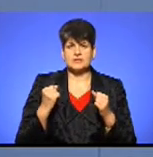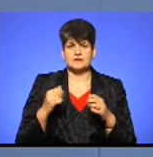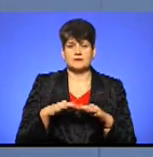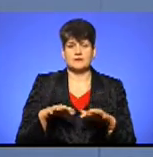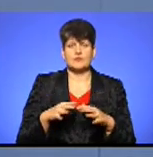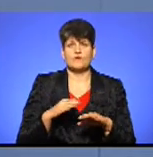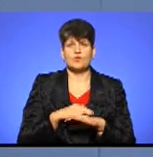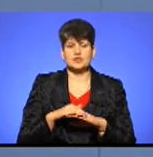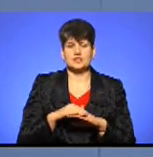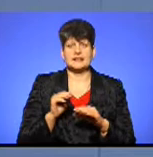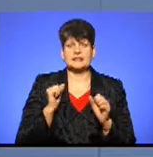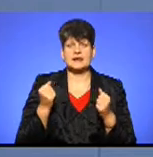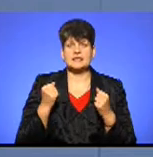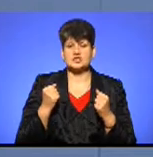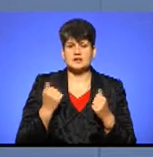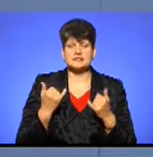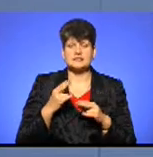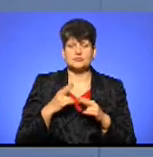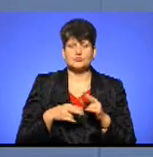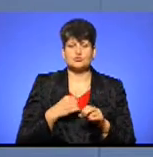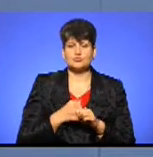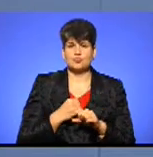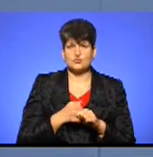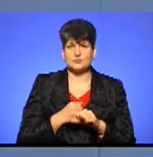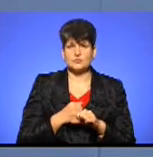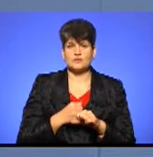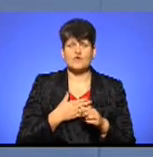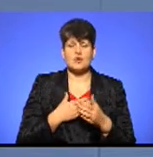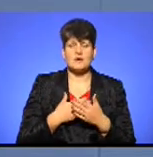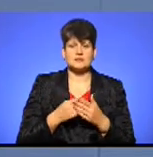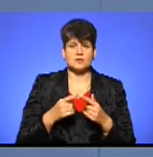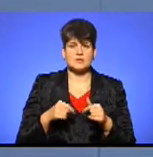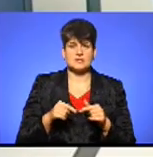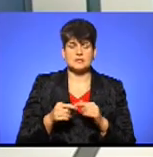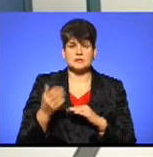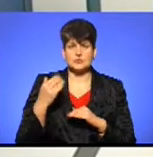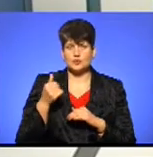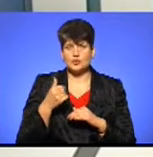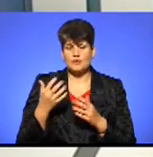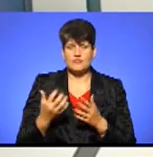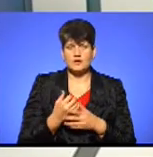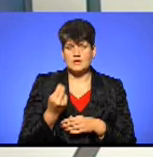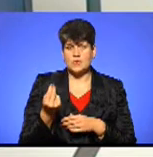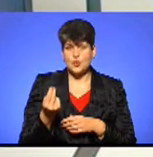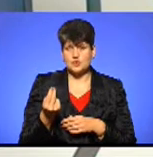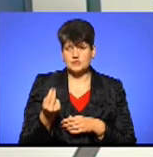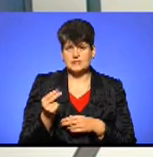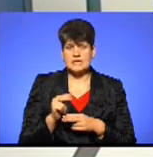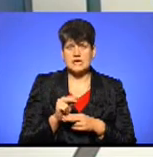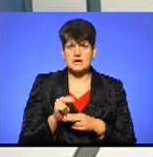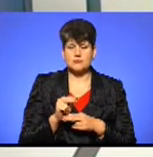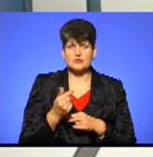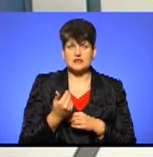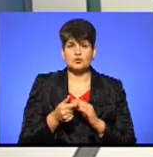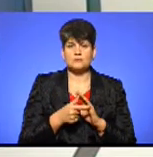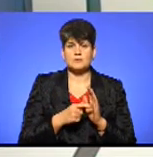транжерів, що найбільше зроблено. Зараз завершуються роботи в громадській організації, яка минулого року виграла кошти на ремонт їхнього